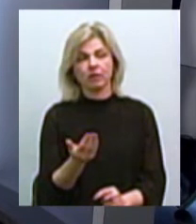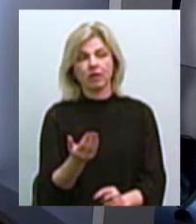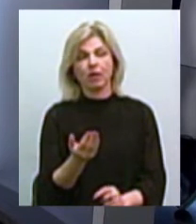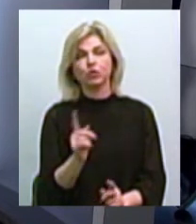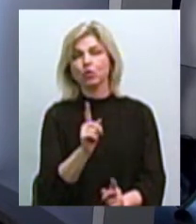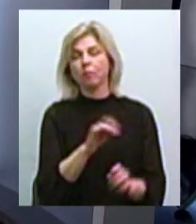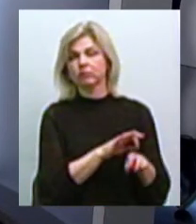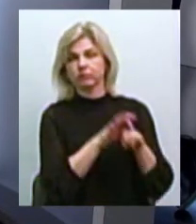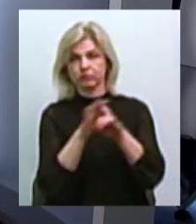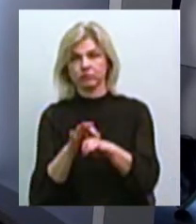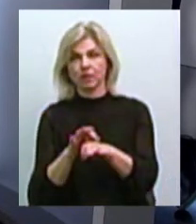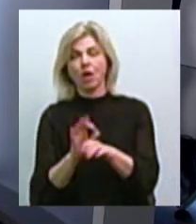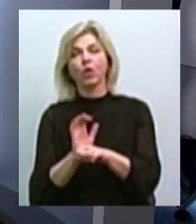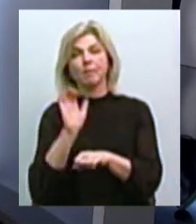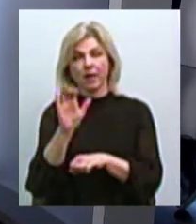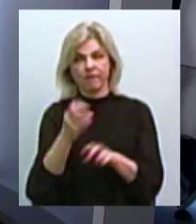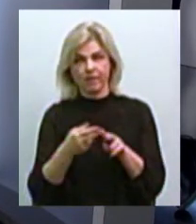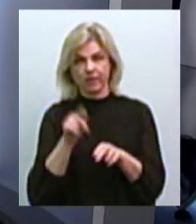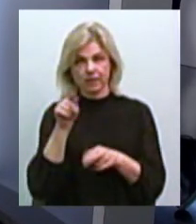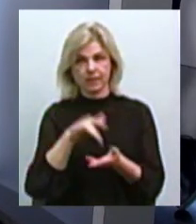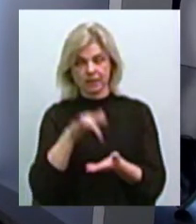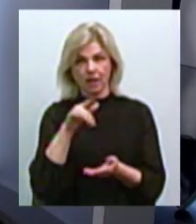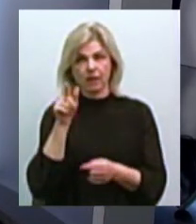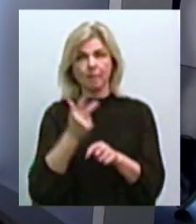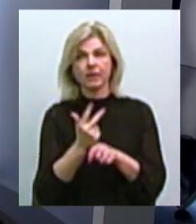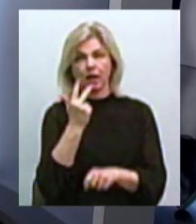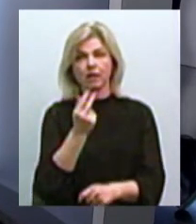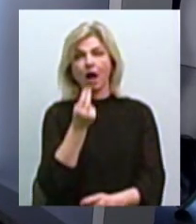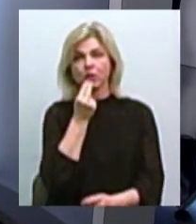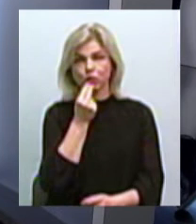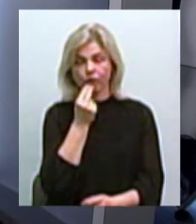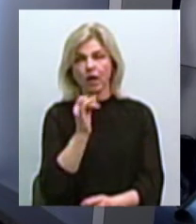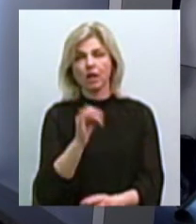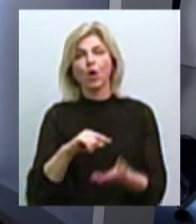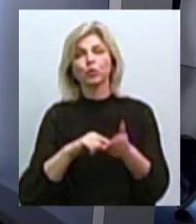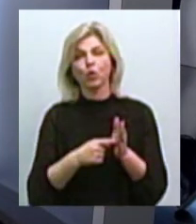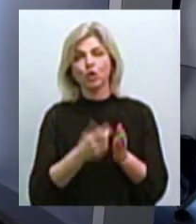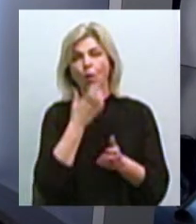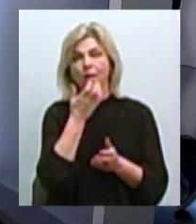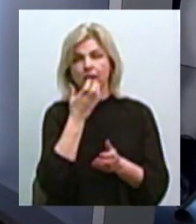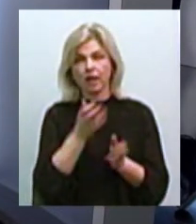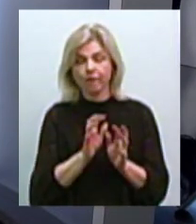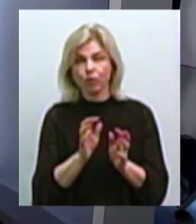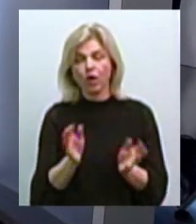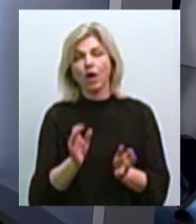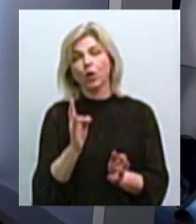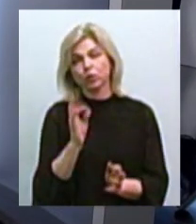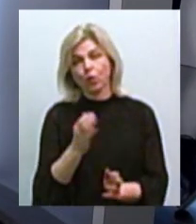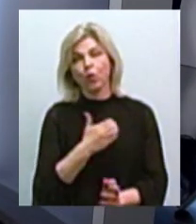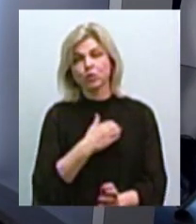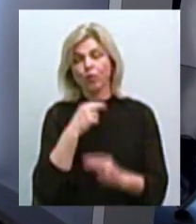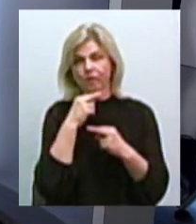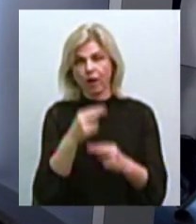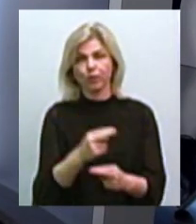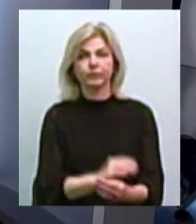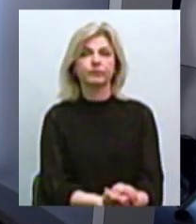в цей центр, де б вони змогли і трьохразів харчування, і пункт обігріву. Але я хочу звернути увагу,